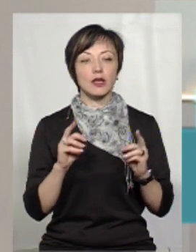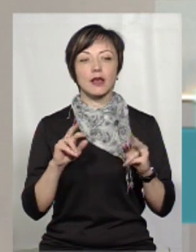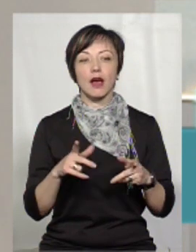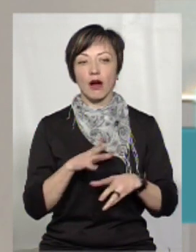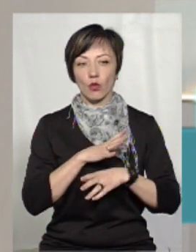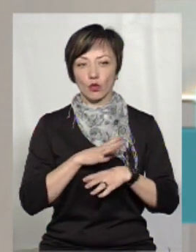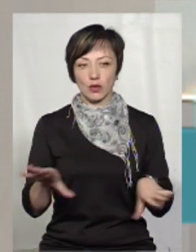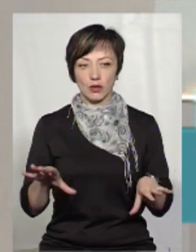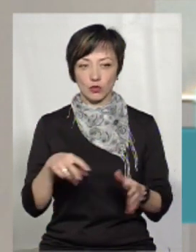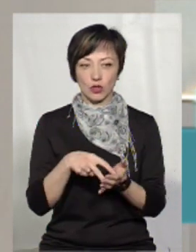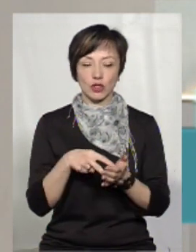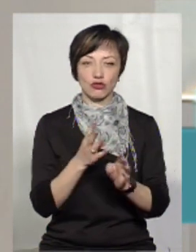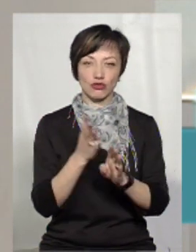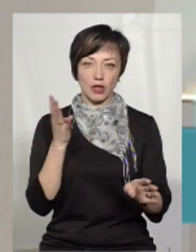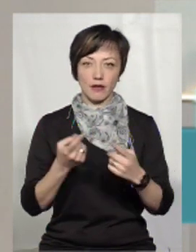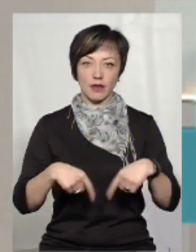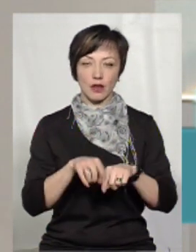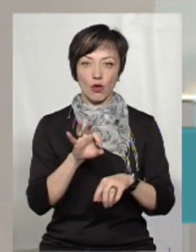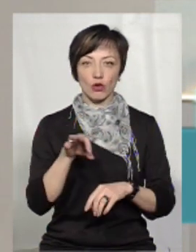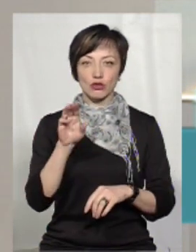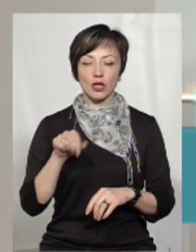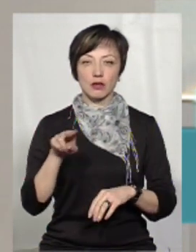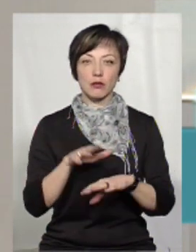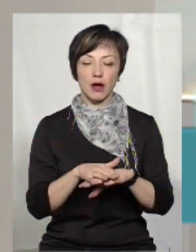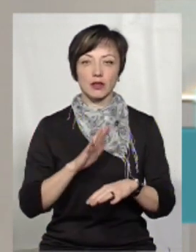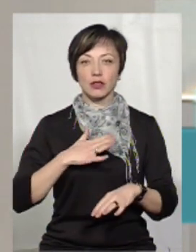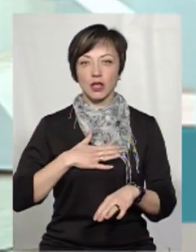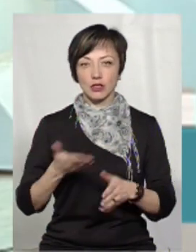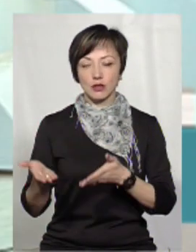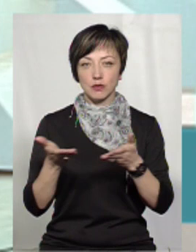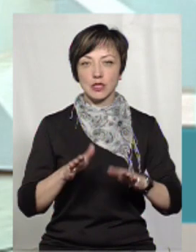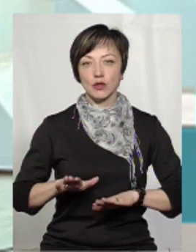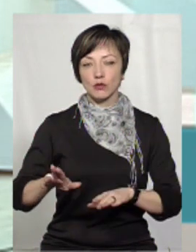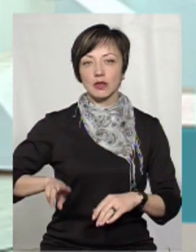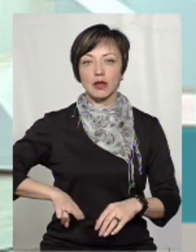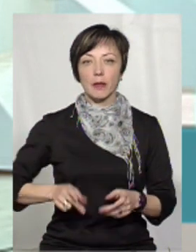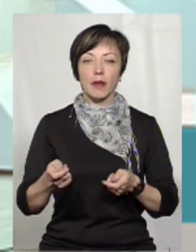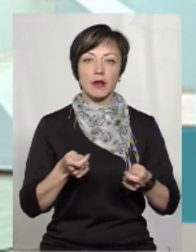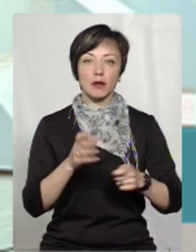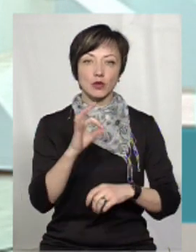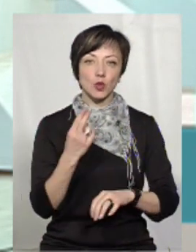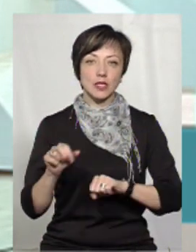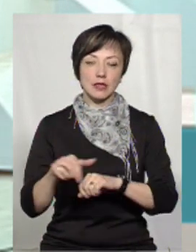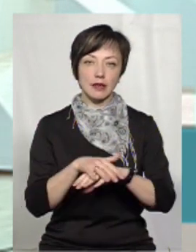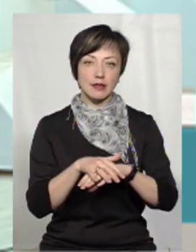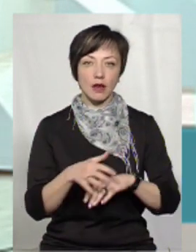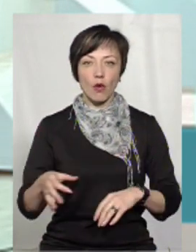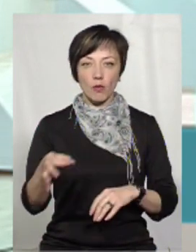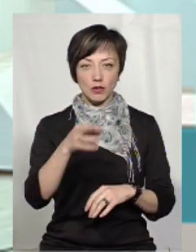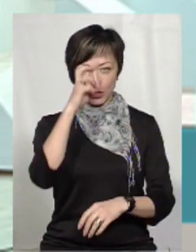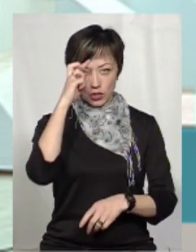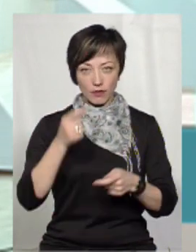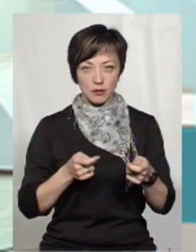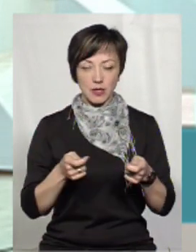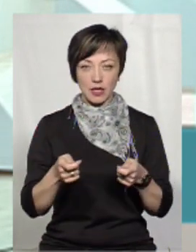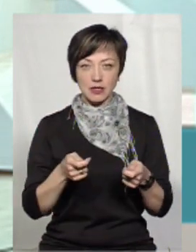цьому уникнути черг у відділеннях Ощадбанку. Наші експерти – заступник директора Департаменту соцзахисту населення Хмельницької